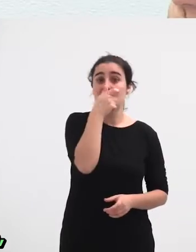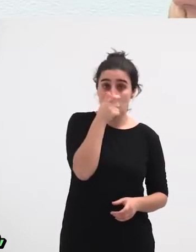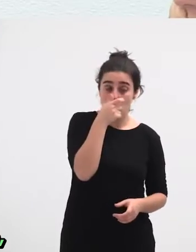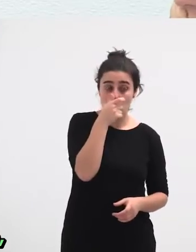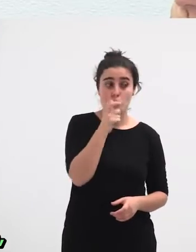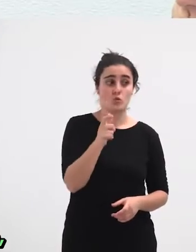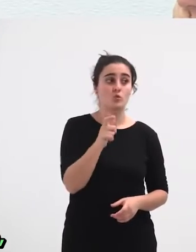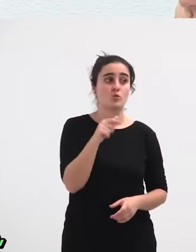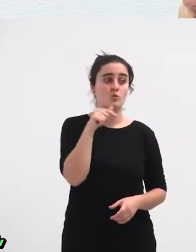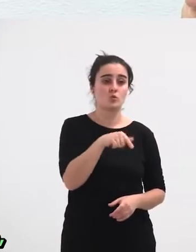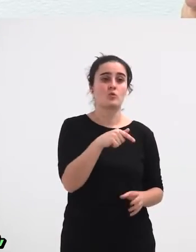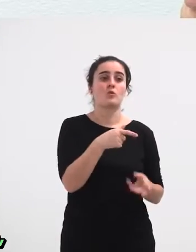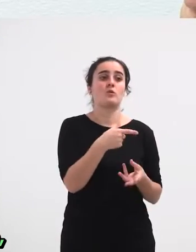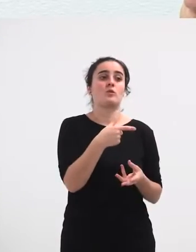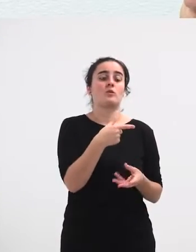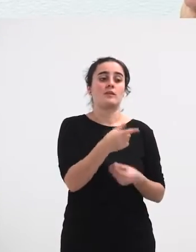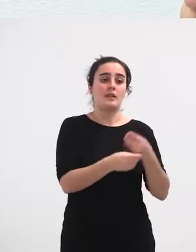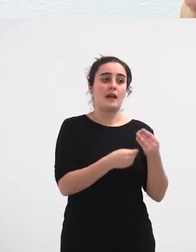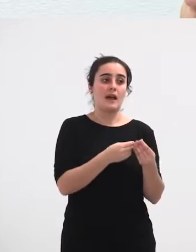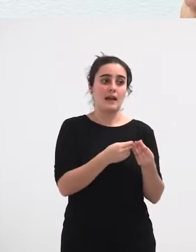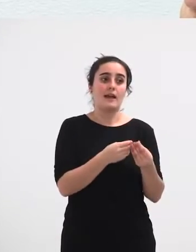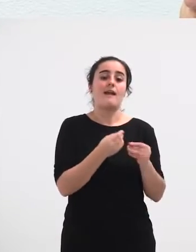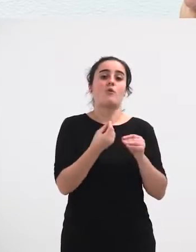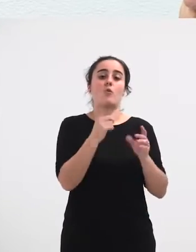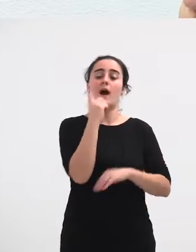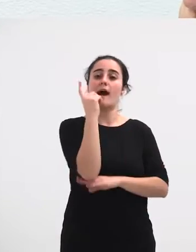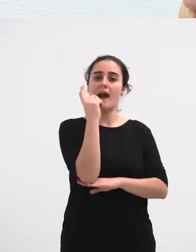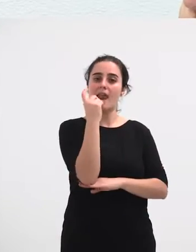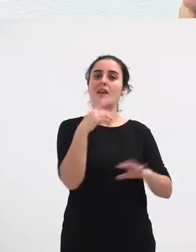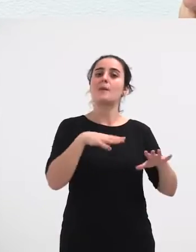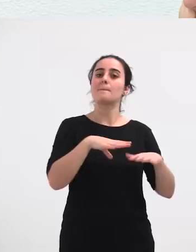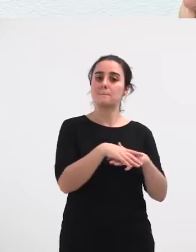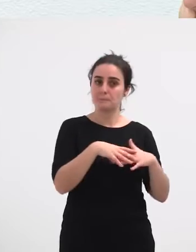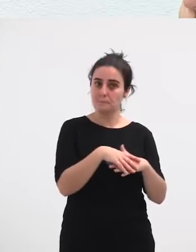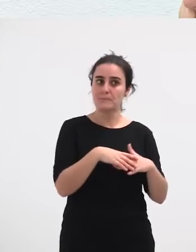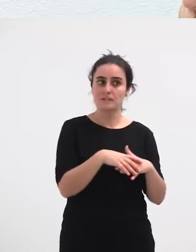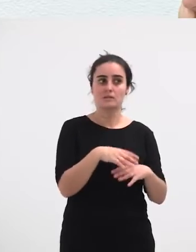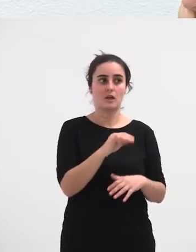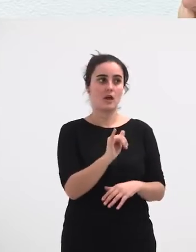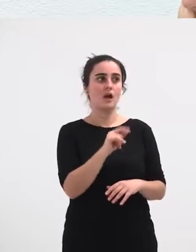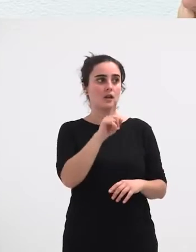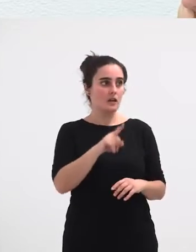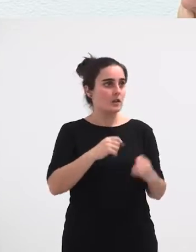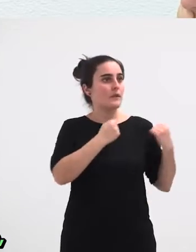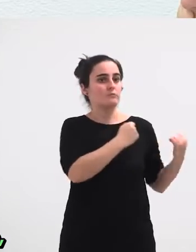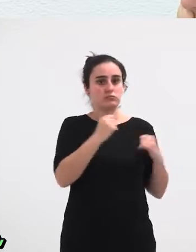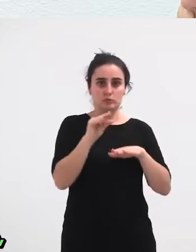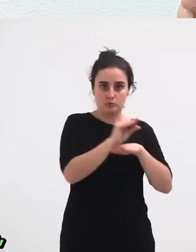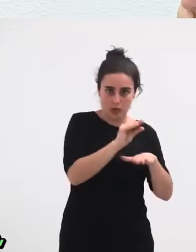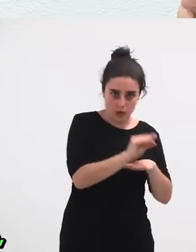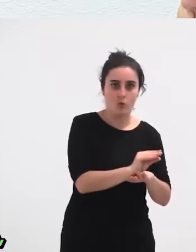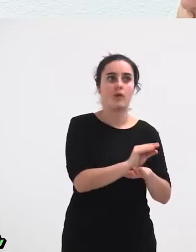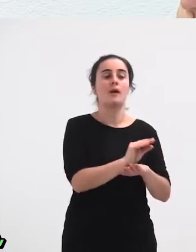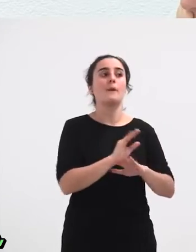Alarde Bat Mixtoa Enola Baite Baduena Instituzioen Dirulaguntzak Eta Horrela